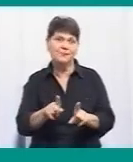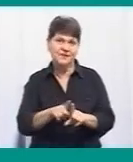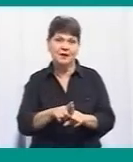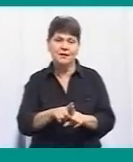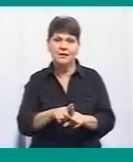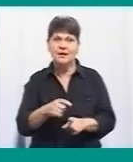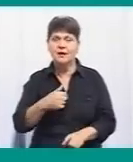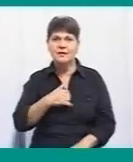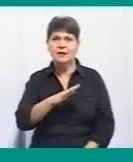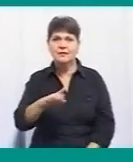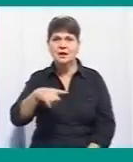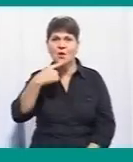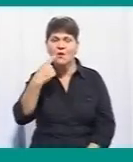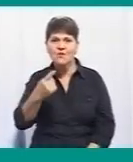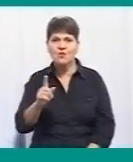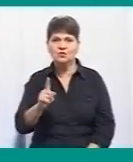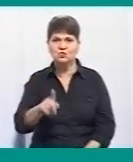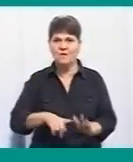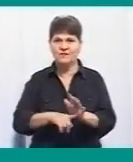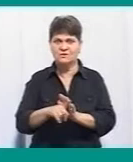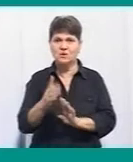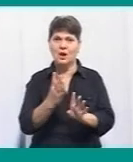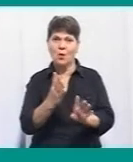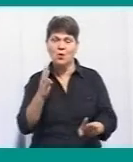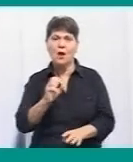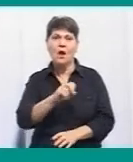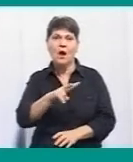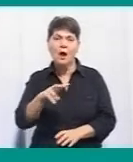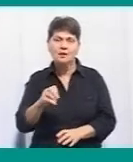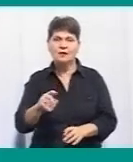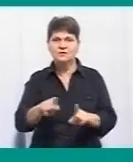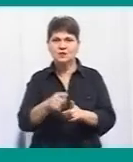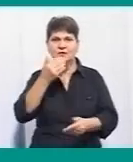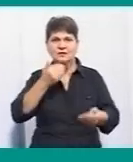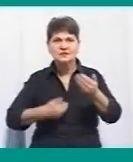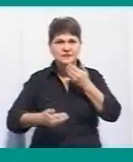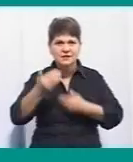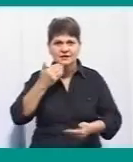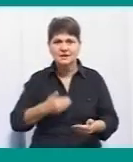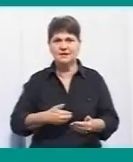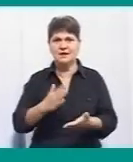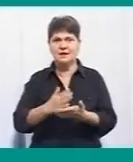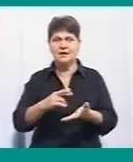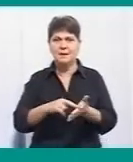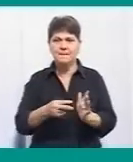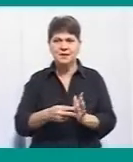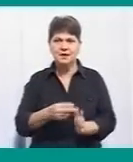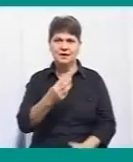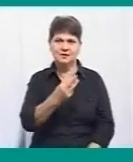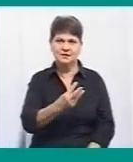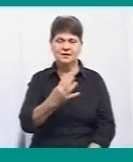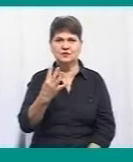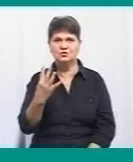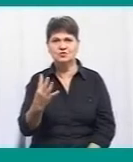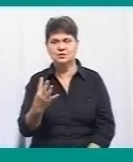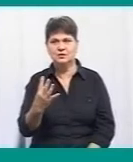Я не воно, що це очеріді стоять, як в початку стояли. Але все рівно звертаються. У нас стоять три-чотири юріса,